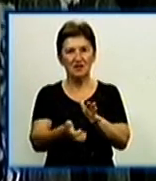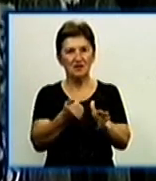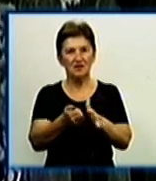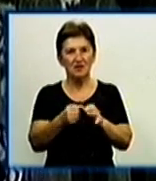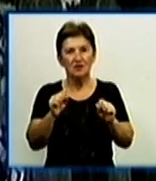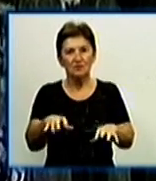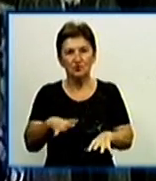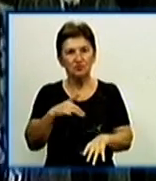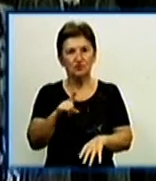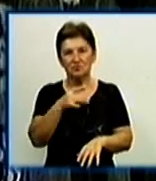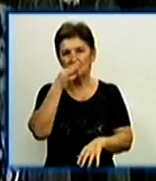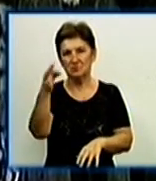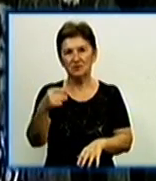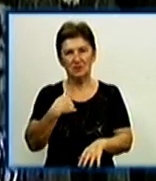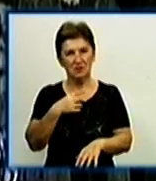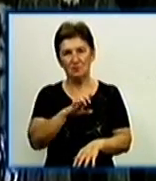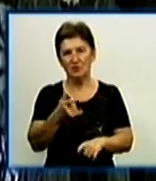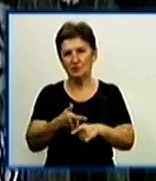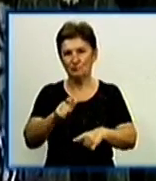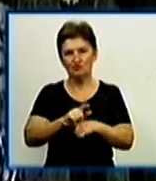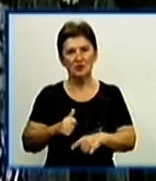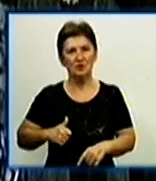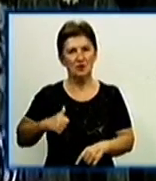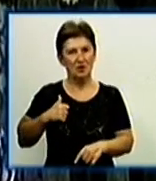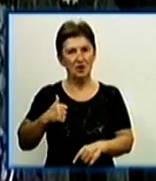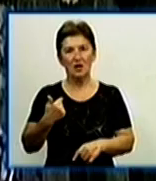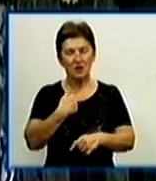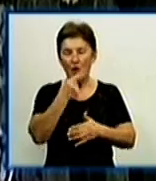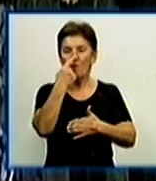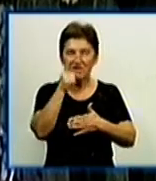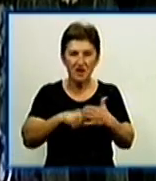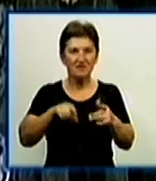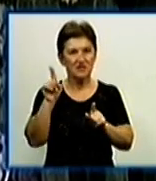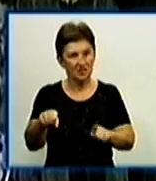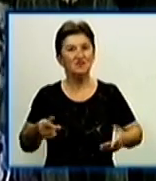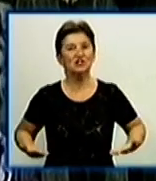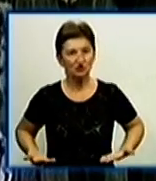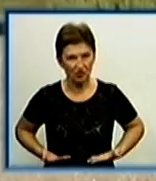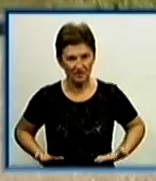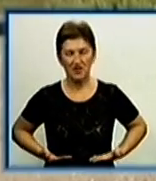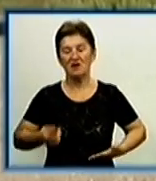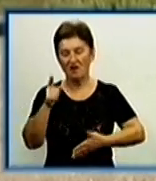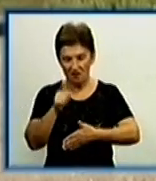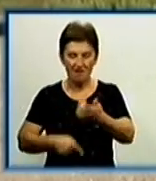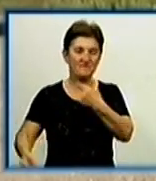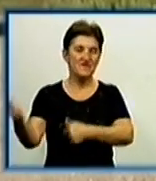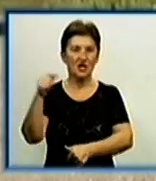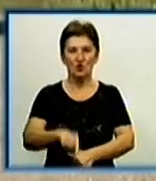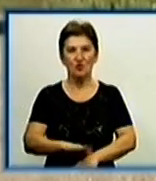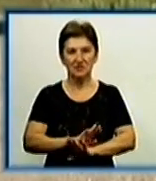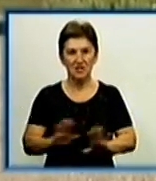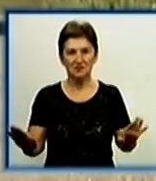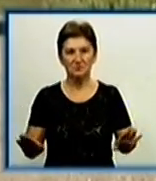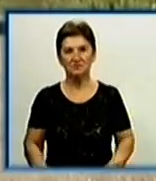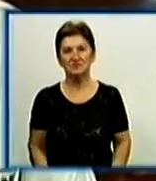казати. Ну, я б дуже обгордилася, але все одно я уверена, він живий і вернеться. Інна Промакин-Ля Зеленкин, День за